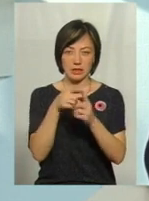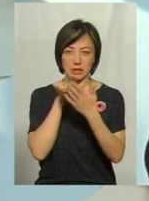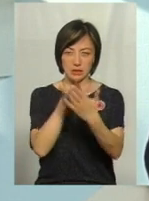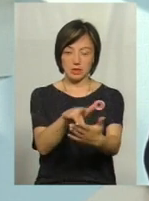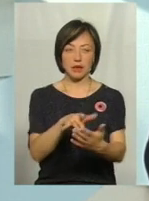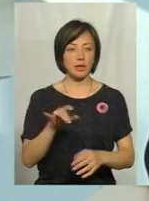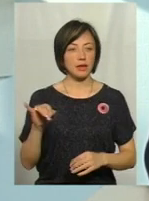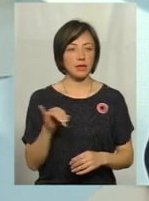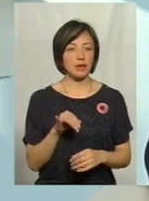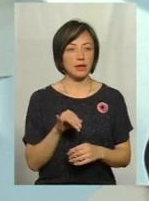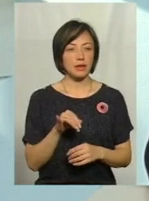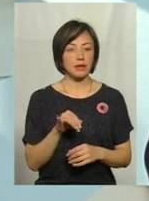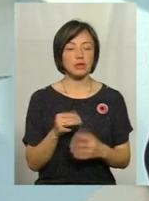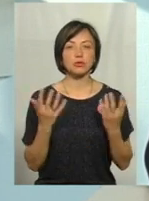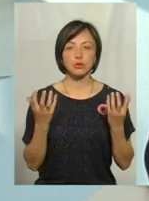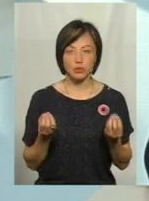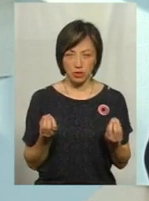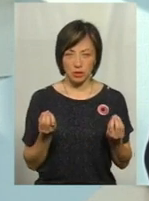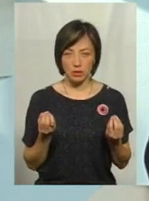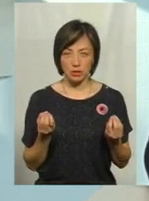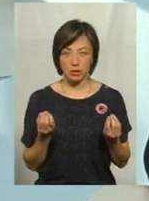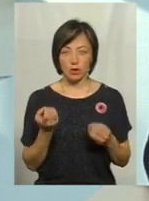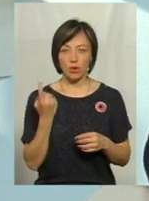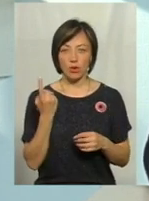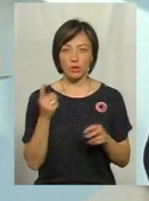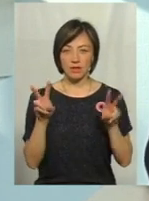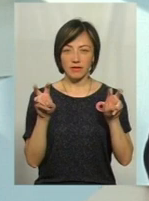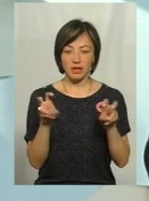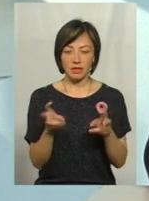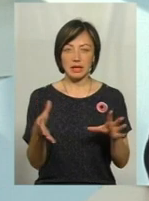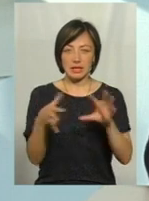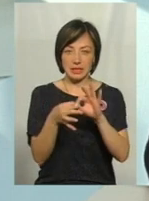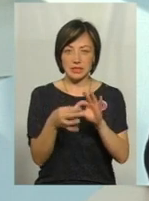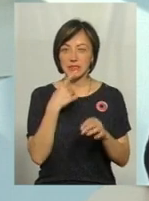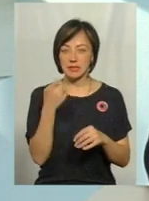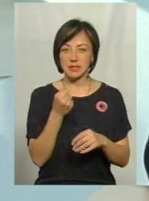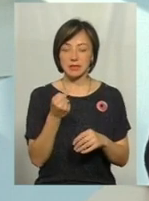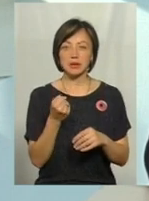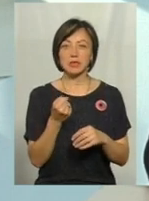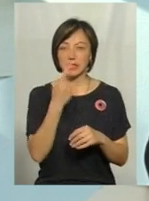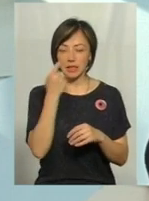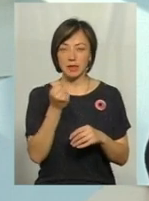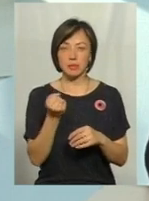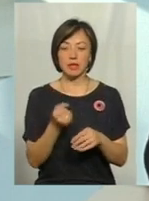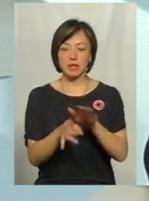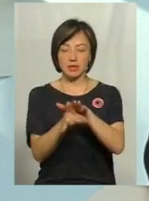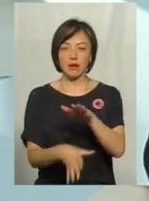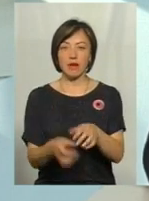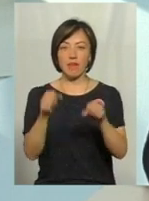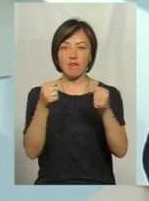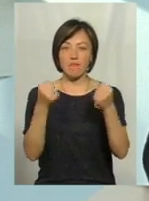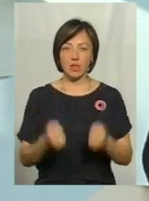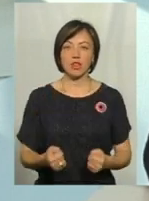І ще один вид балки для скидання вантажів під НАТОвський